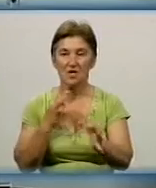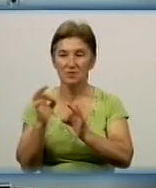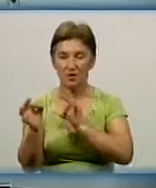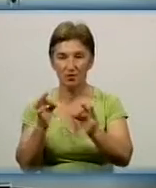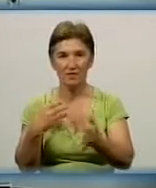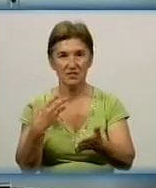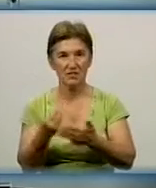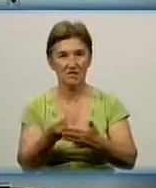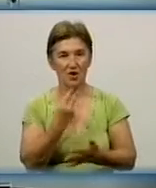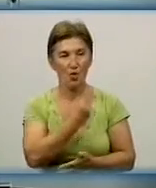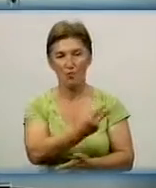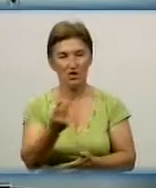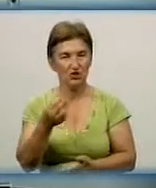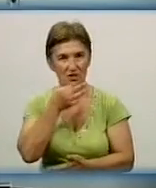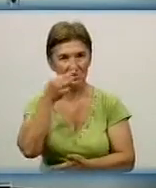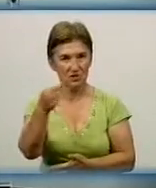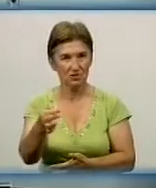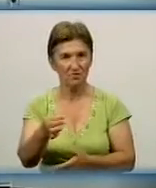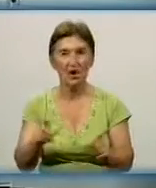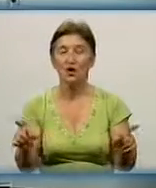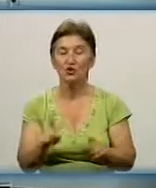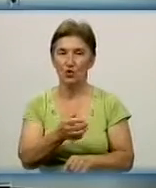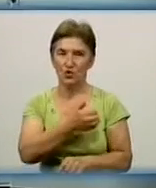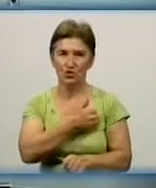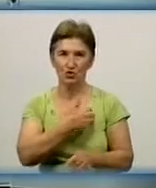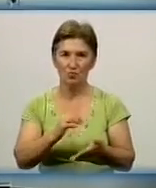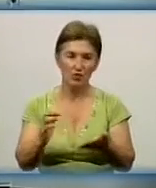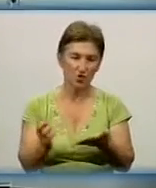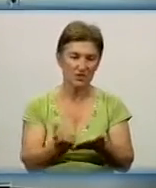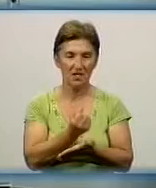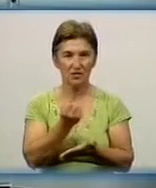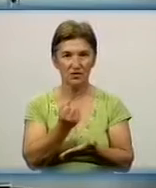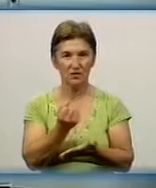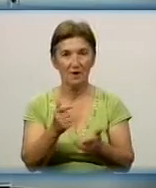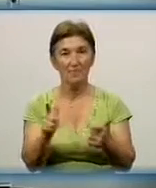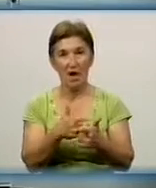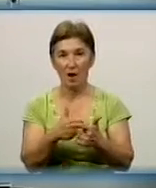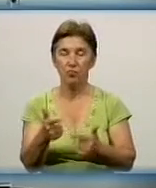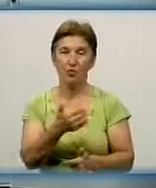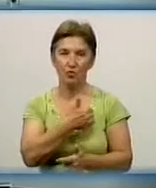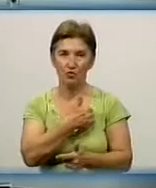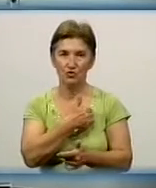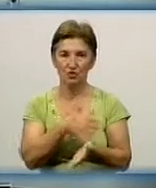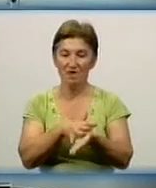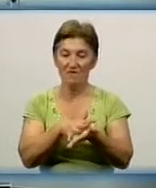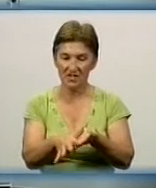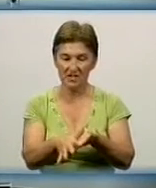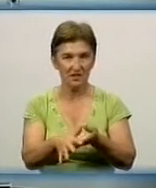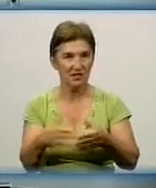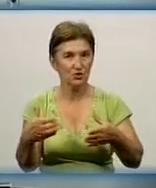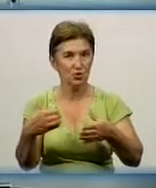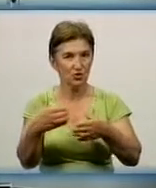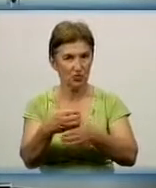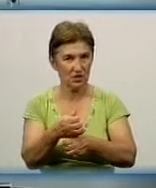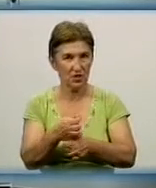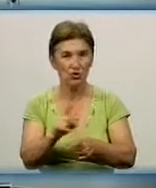бачення казав, що ми хочемо досягнути цієї реформи. Або ми хочемо витрати скоротити, і щоб бюджет